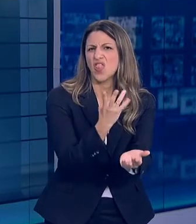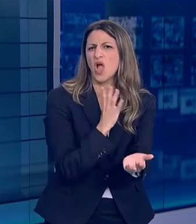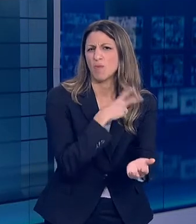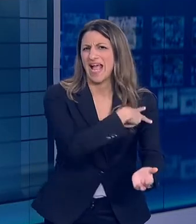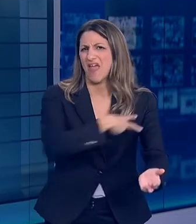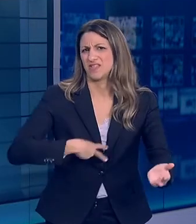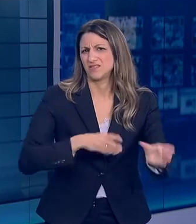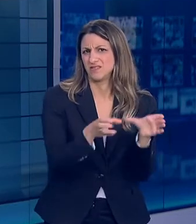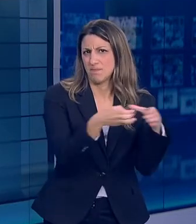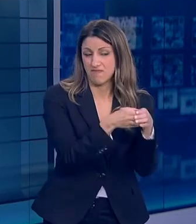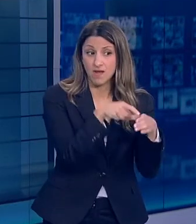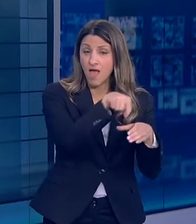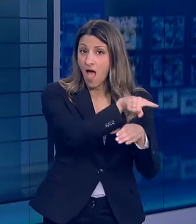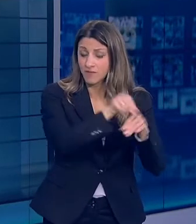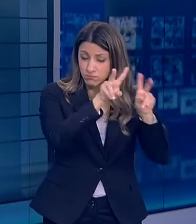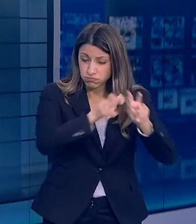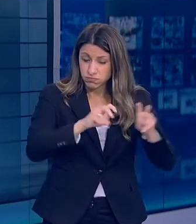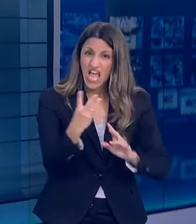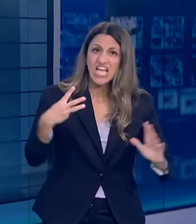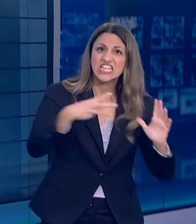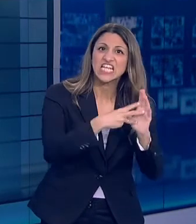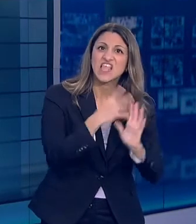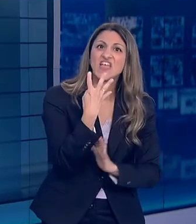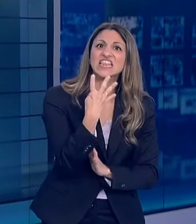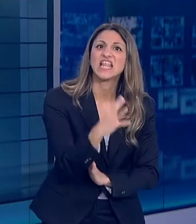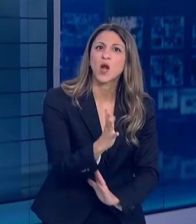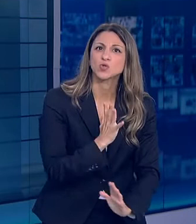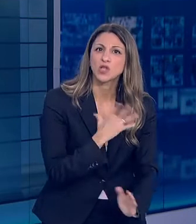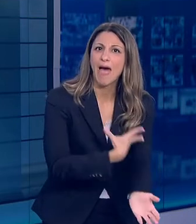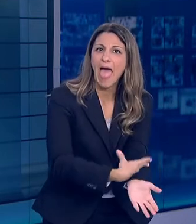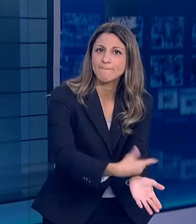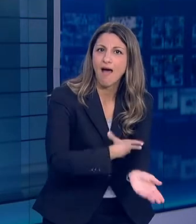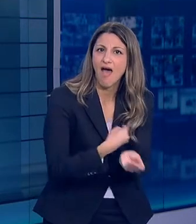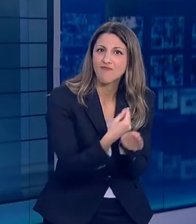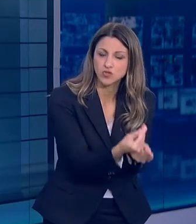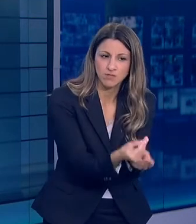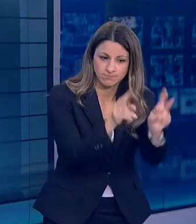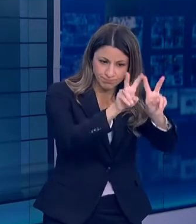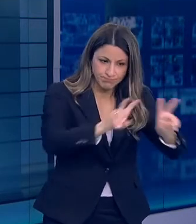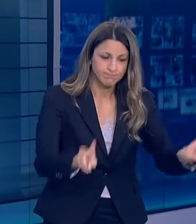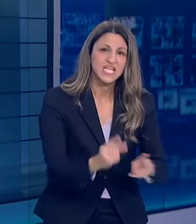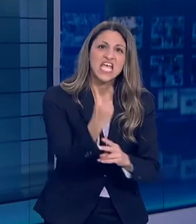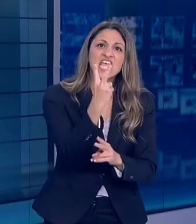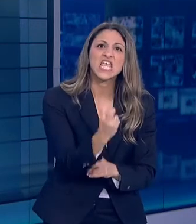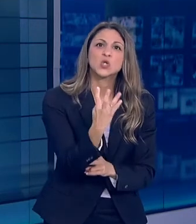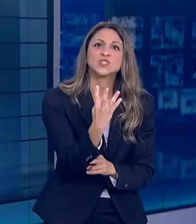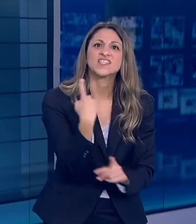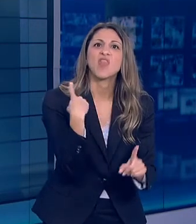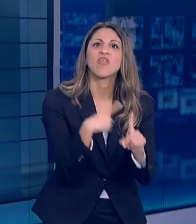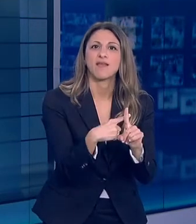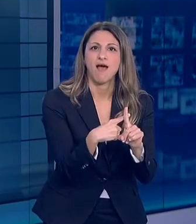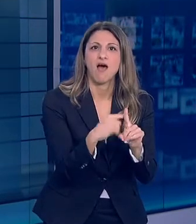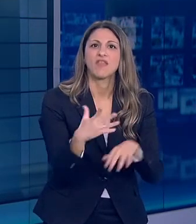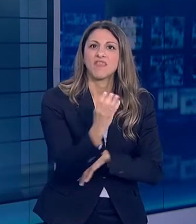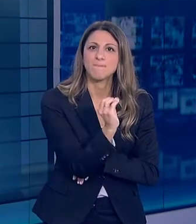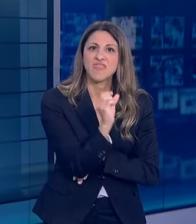Μέχρι τώρα έχει εξετάσει δείγματα από 3.400 αιμοδότες και βρήκε έως σήμερα 24 θετικά, δηλαδή το